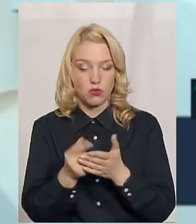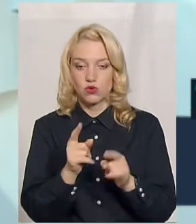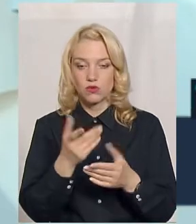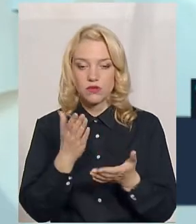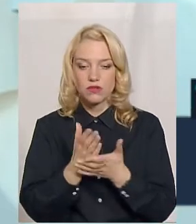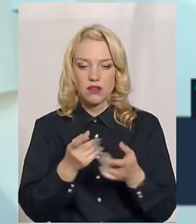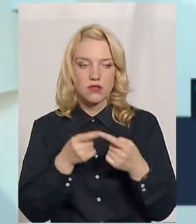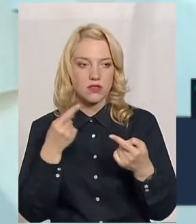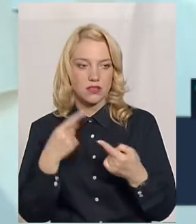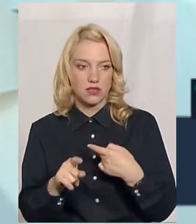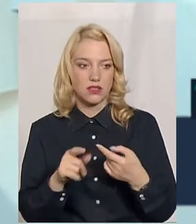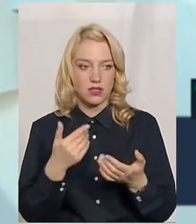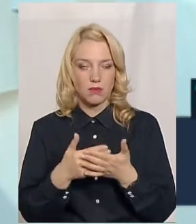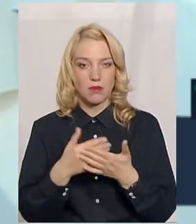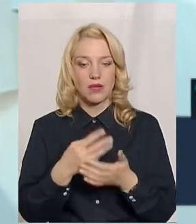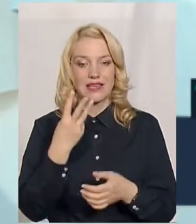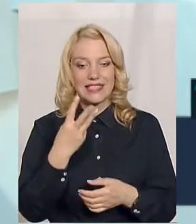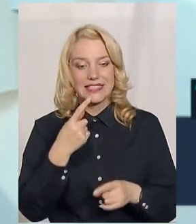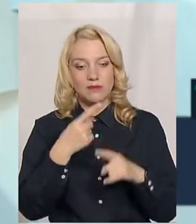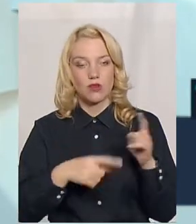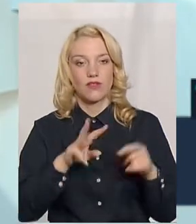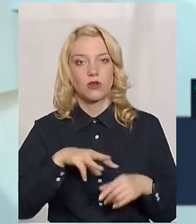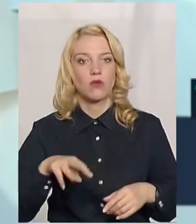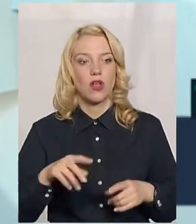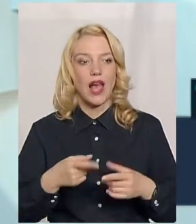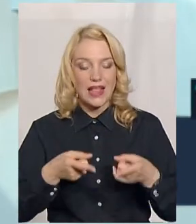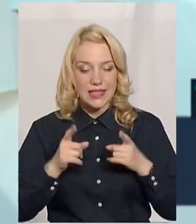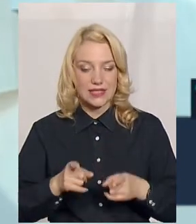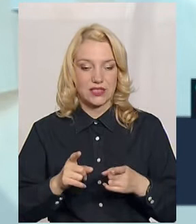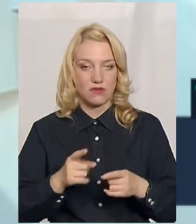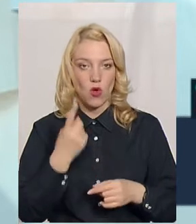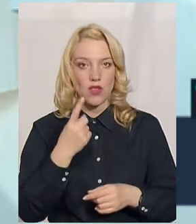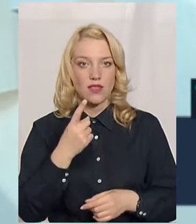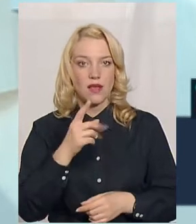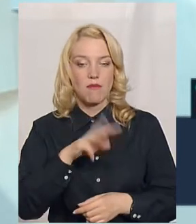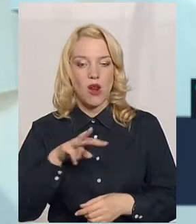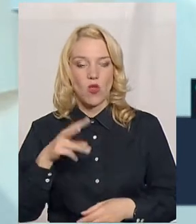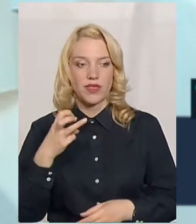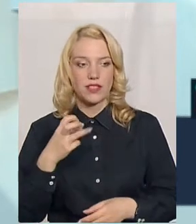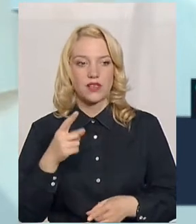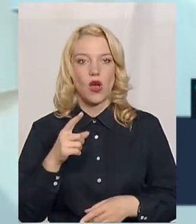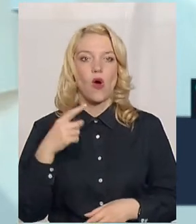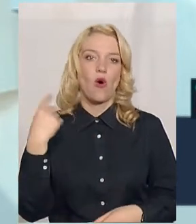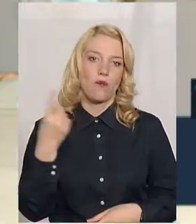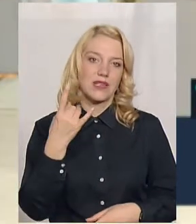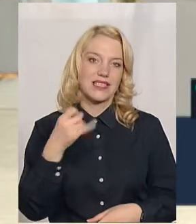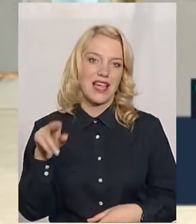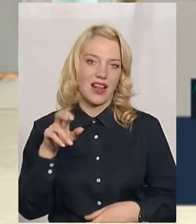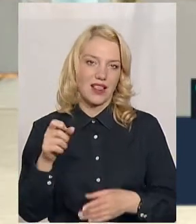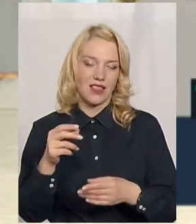маємо різницю, не вистачало приблизно 3,5 мільйони, насправді 1 мільйон 300 залишилось. Обласна рада компенсувала.